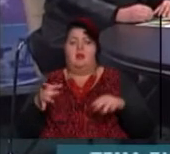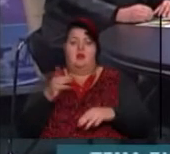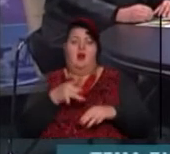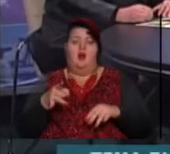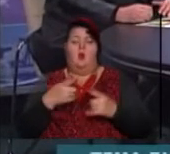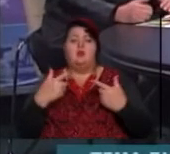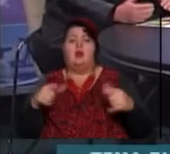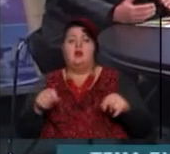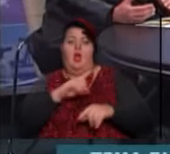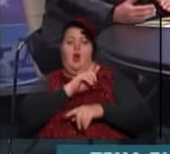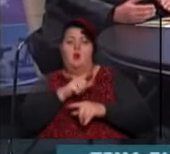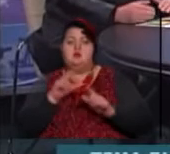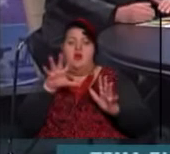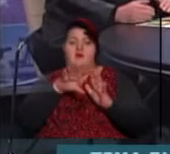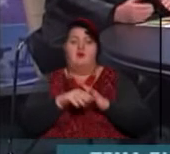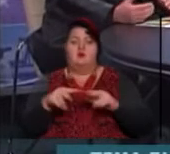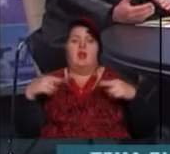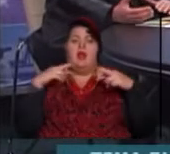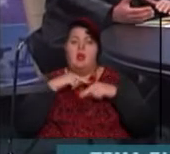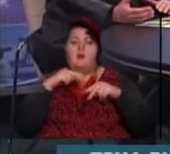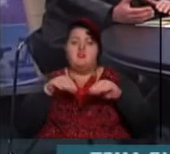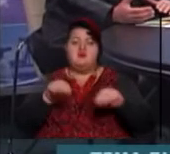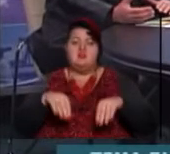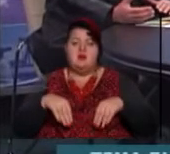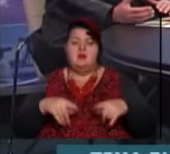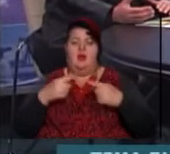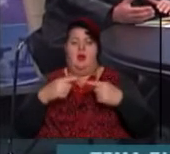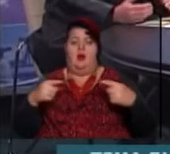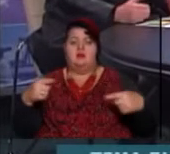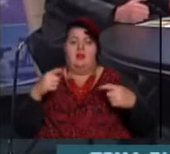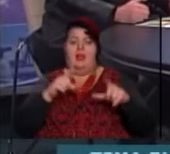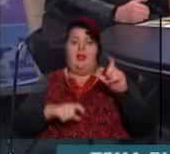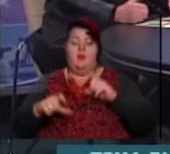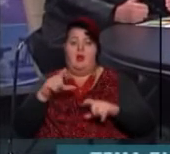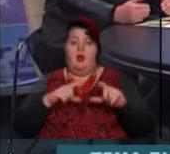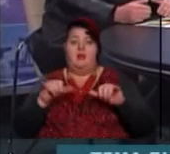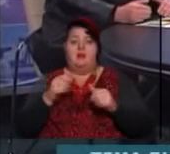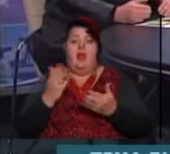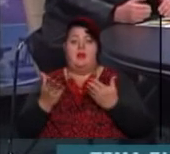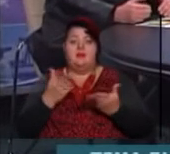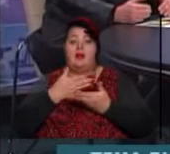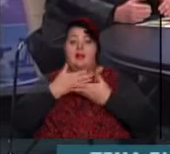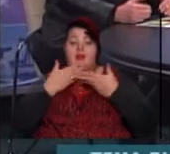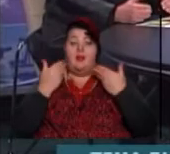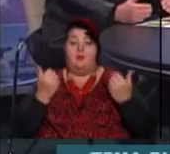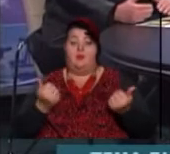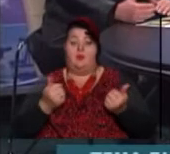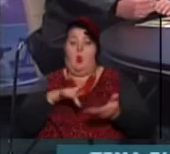усілено вводяться в почву гербіцити і різні інші хімікати, і якщо немає